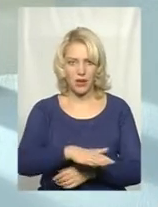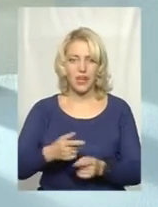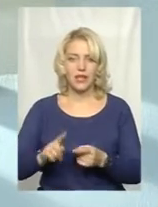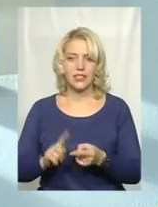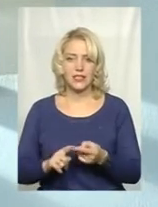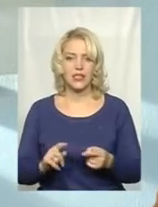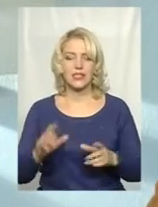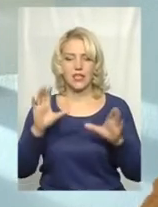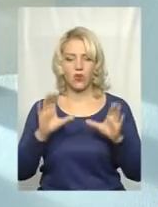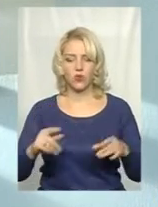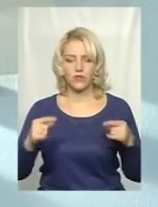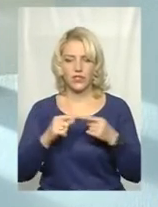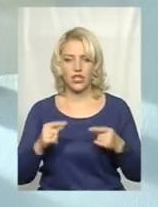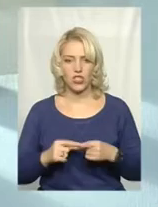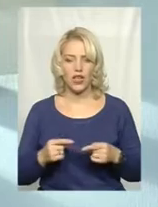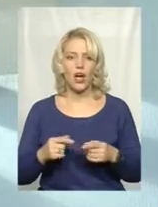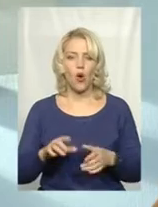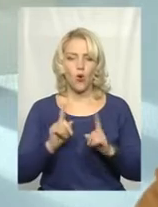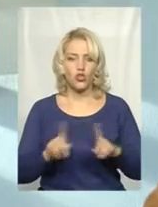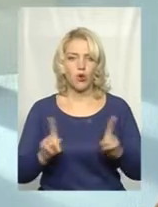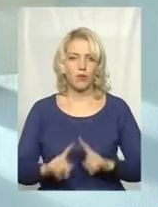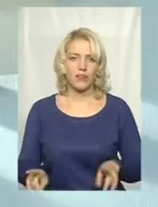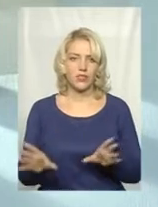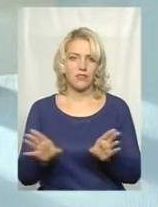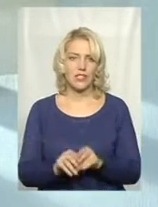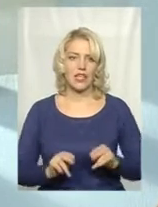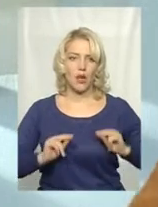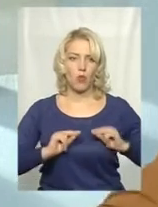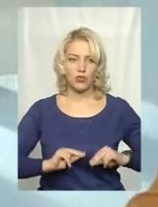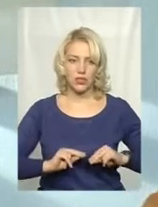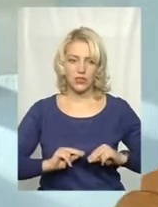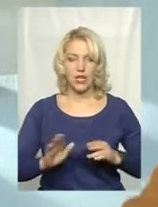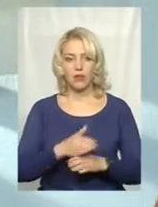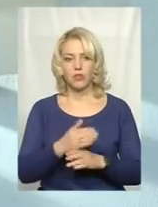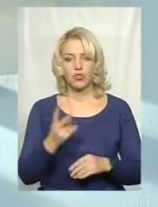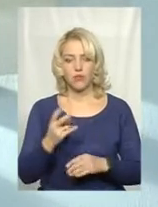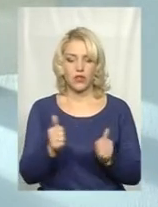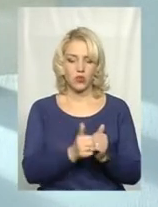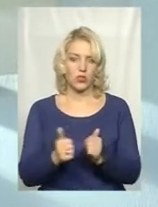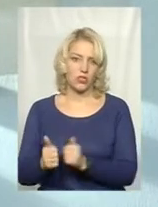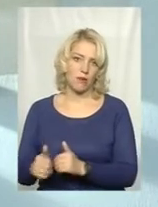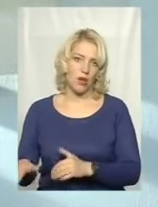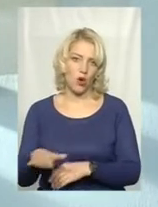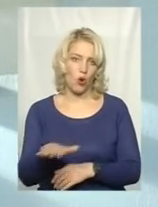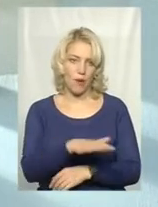визначає особливості взаємодії, скажімо, між двома сусідніми громадами.